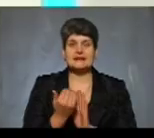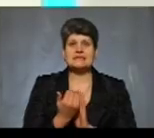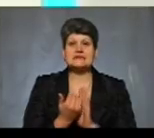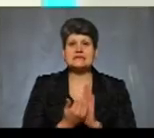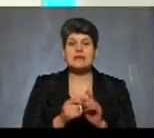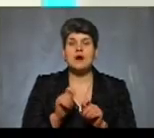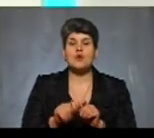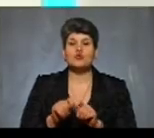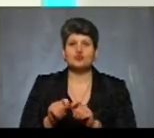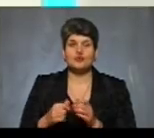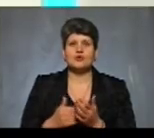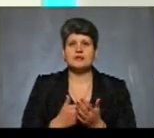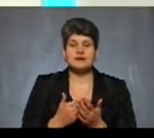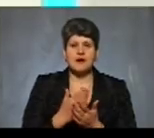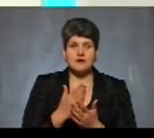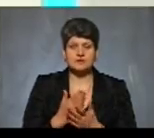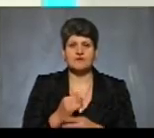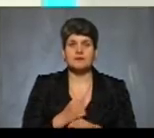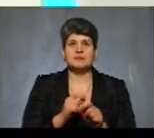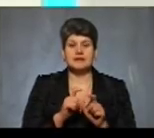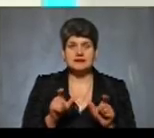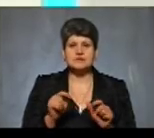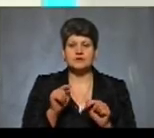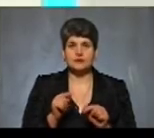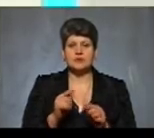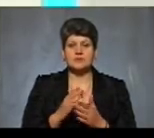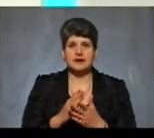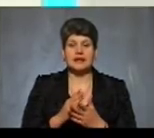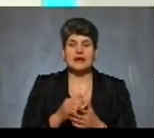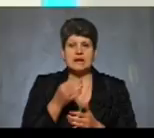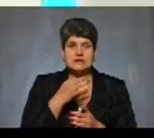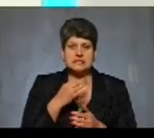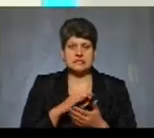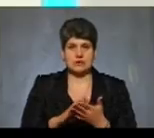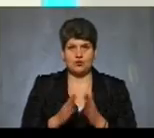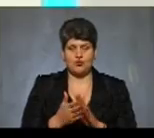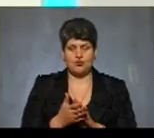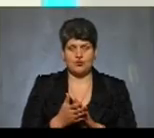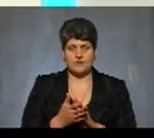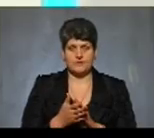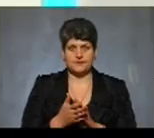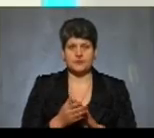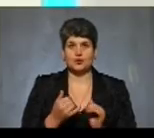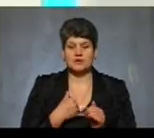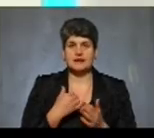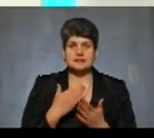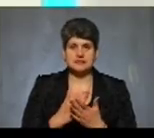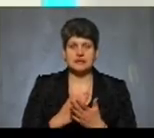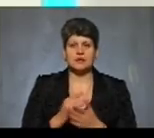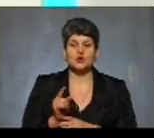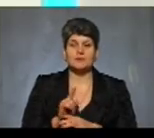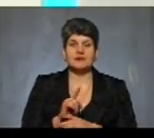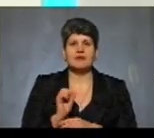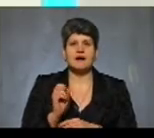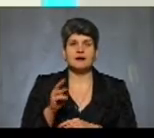контролю якості лікарських засобів в аптечних закладах, вона обумовлена ліцензійними умовами провадження діяльності. Знову ж таки, в нас є безпосередні нормативні